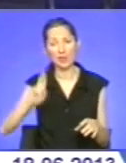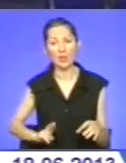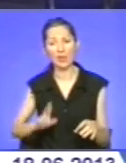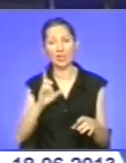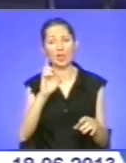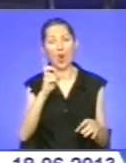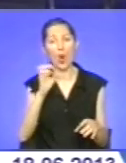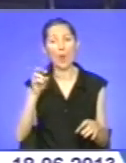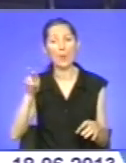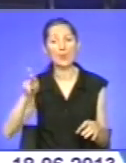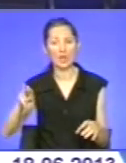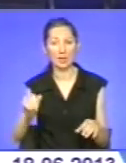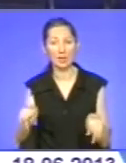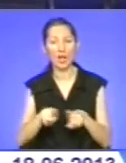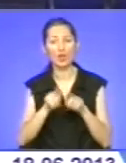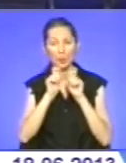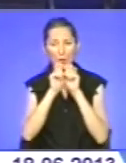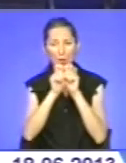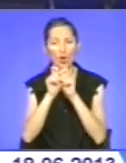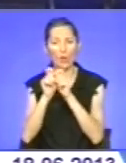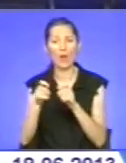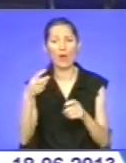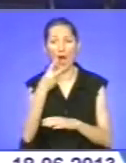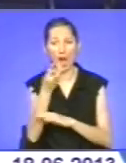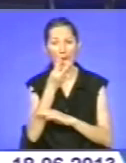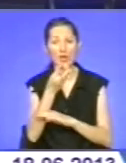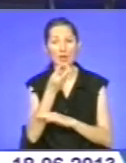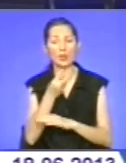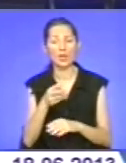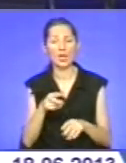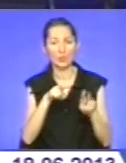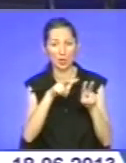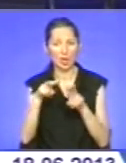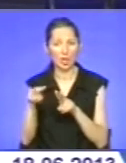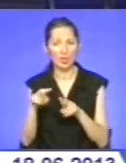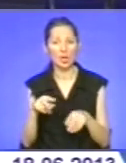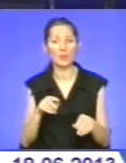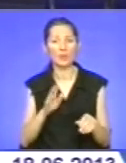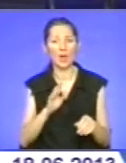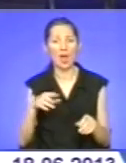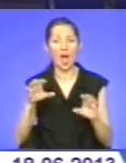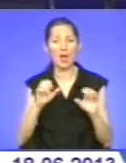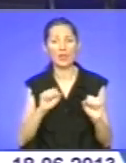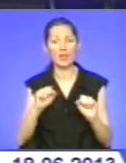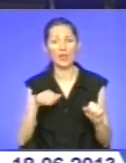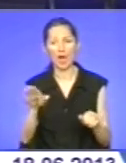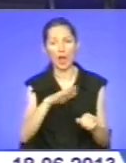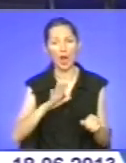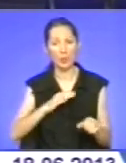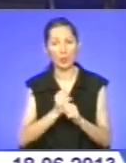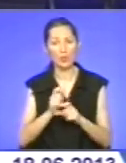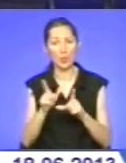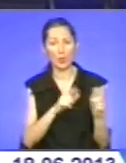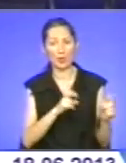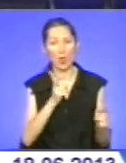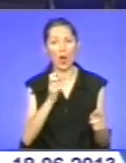відеоспостереження. На Підволочищенні там керівник краю перебував з робочою поїздкою. У Кам'янках цього ж району відвідав амбулаторію